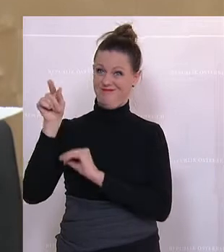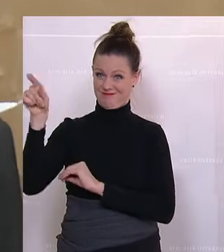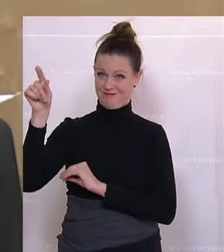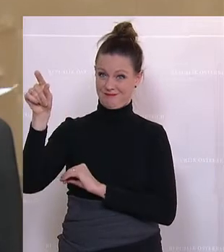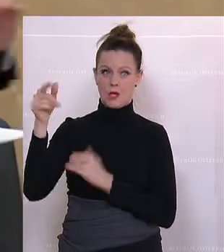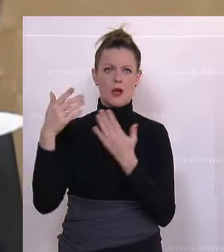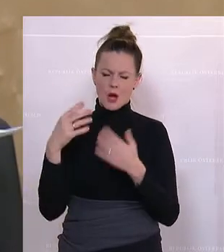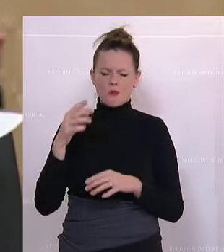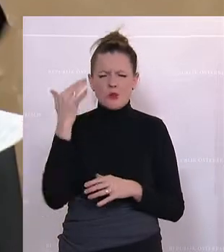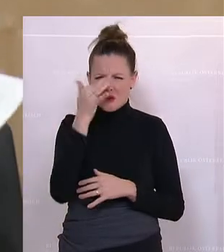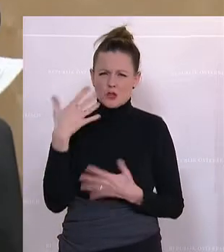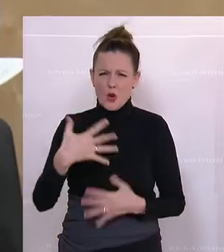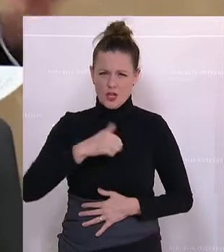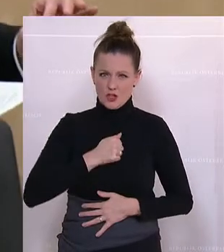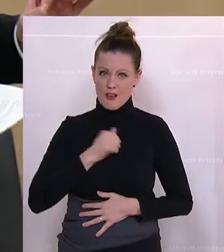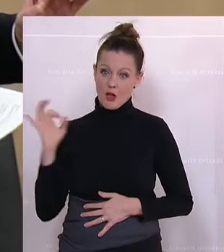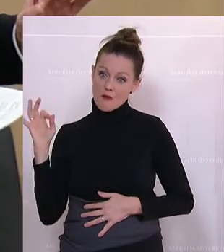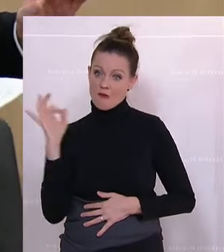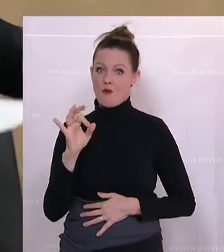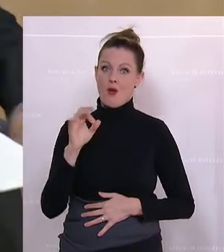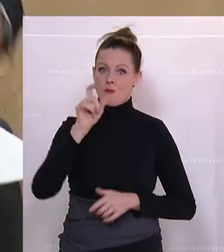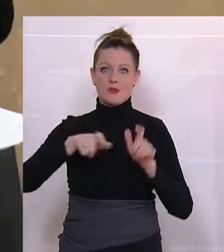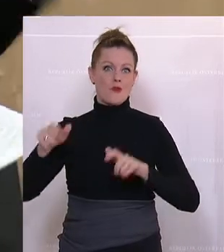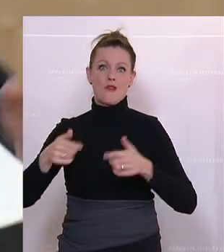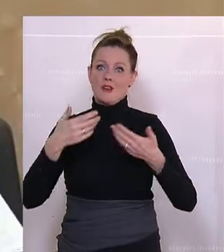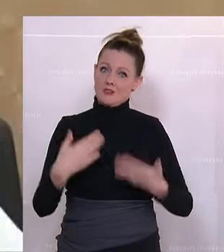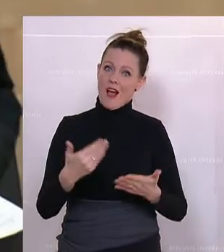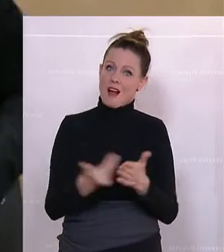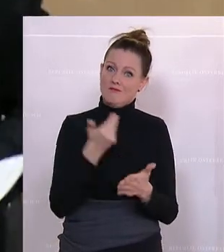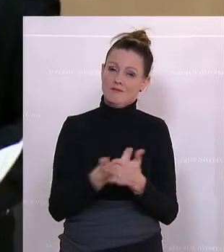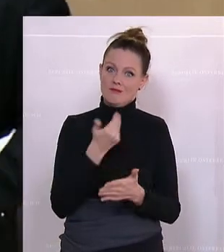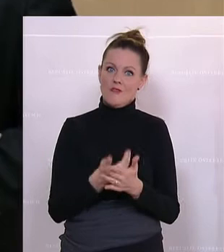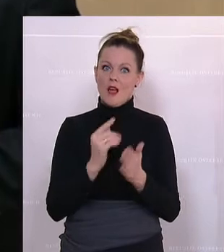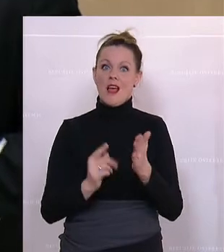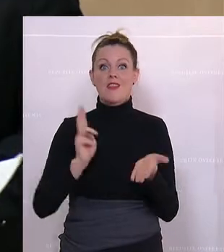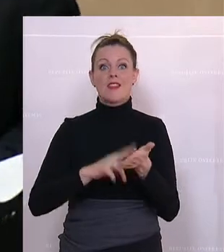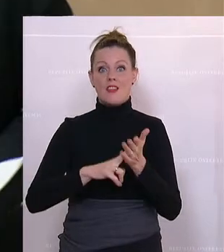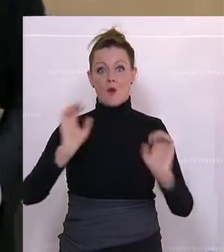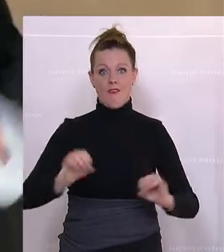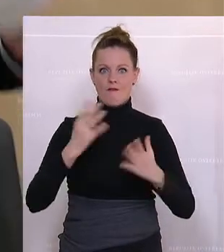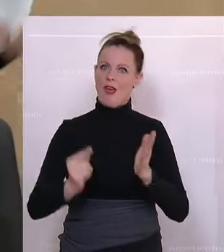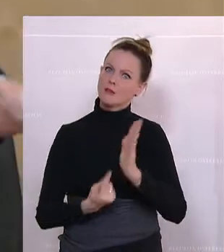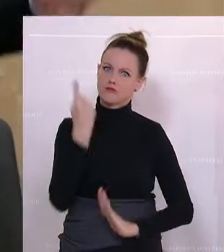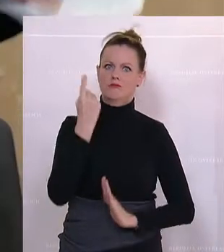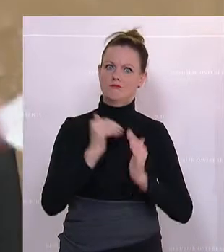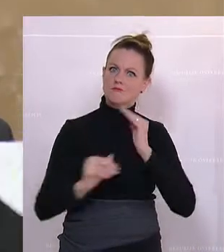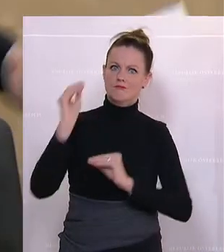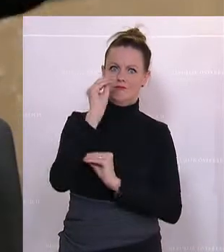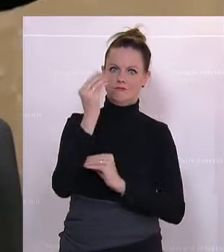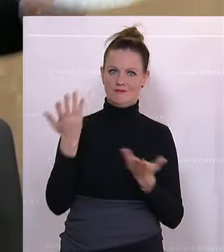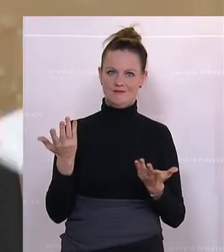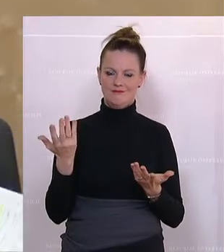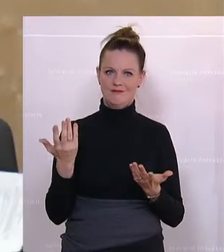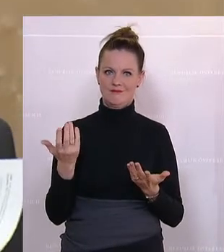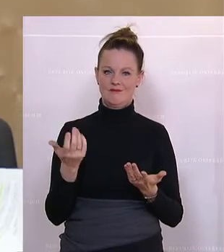so hinzubringen, tatsächlich für die schwächeren Einkommen einen höheren Nettoeffekt erzahlt als umgekehrt. Und das hat nicht